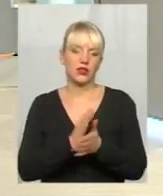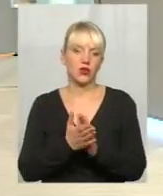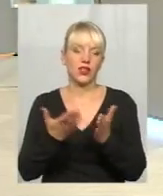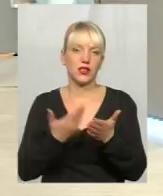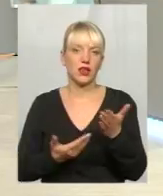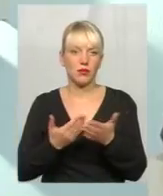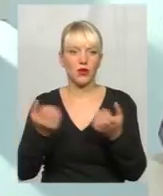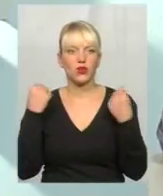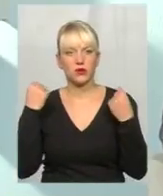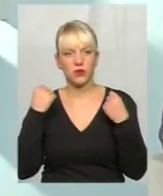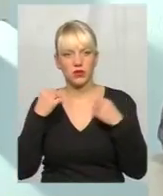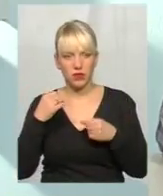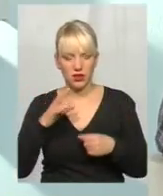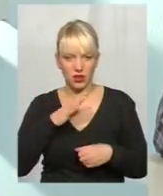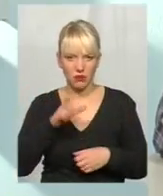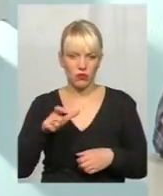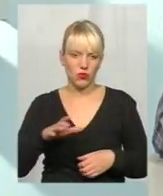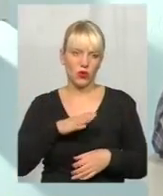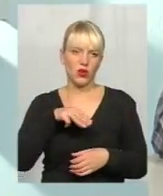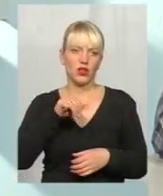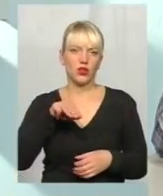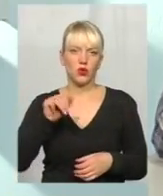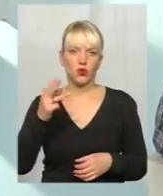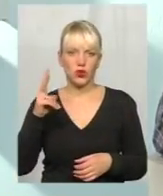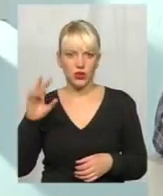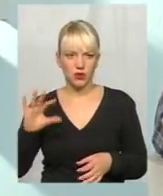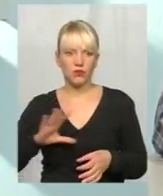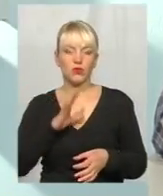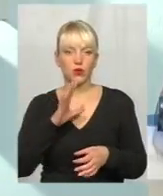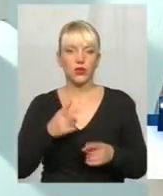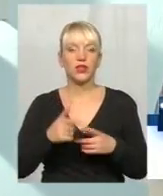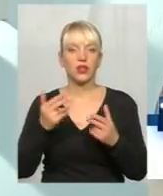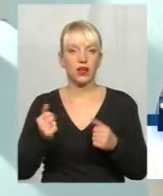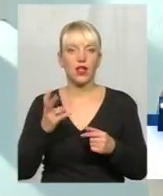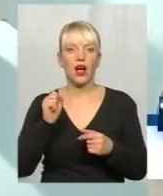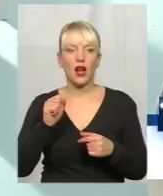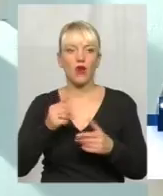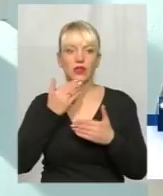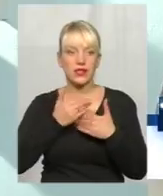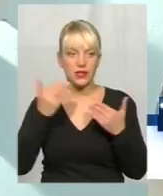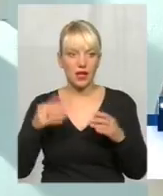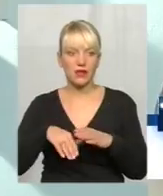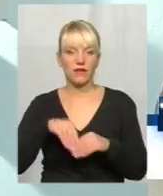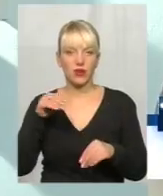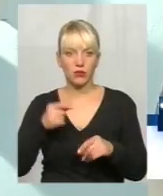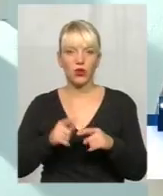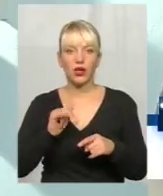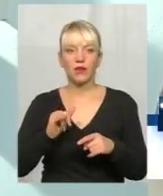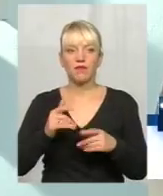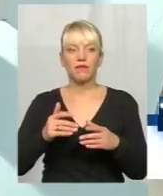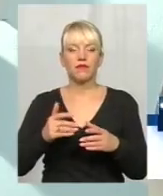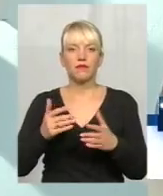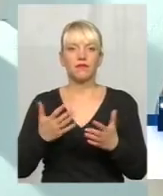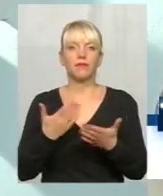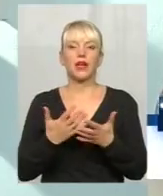спортсмени, були тітушки, ніби, під дільничими комісіями. Тобто, останні вибори такого масового явища не